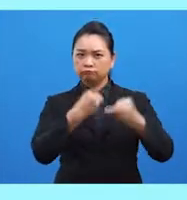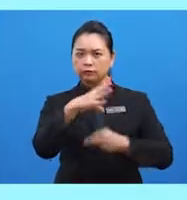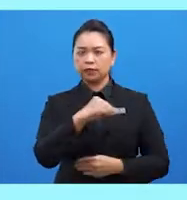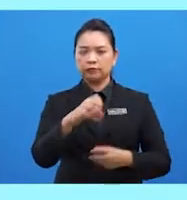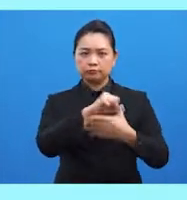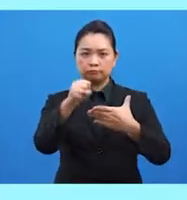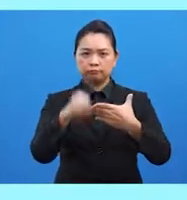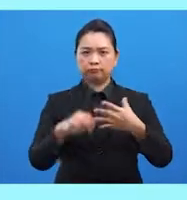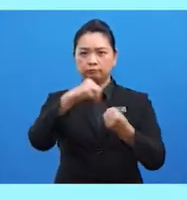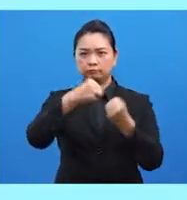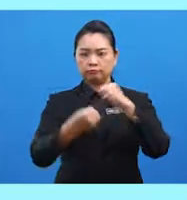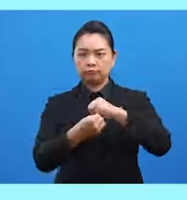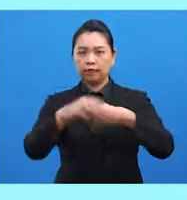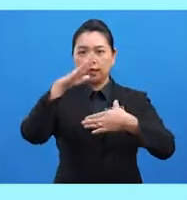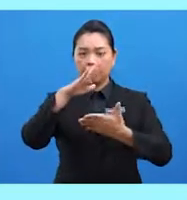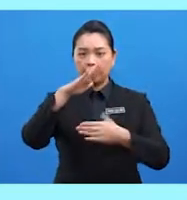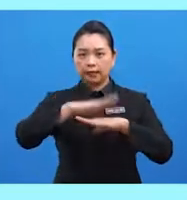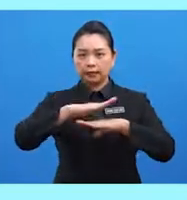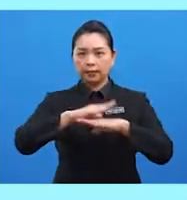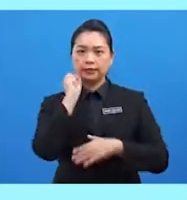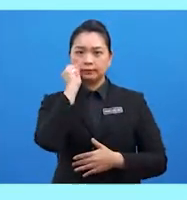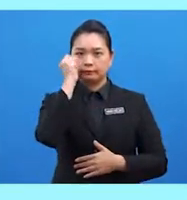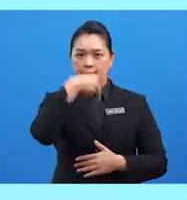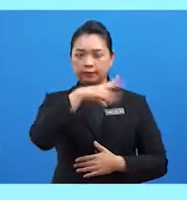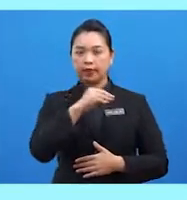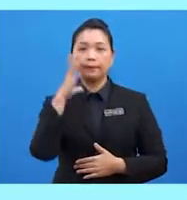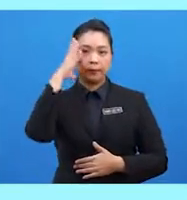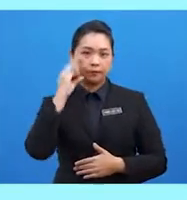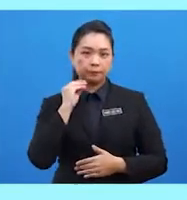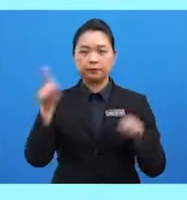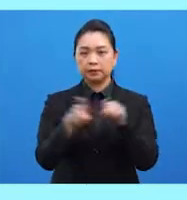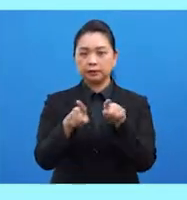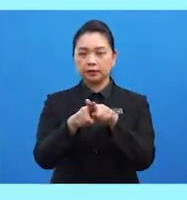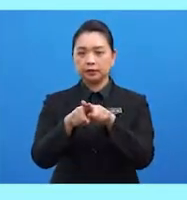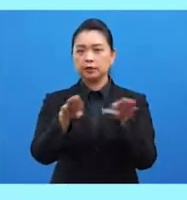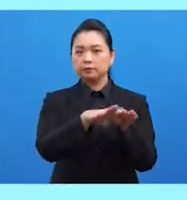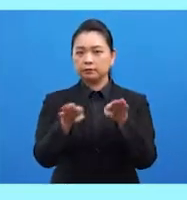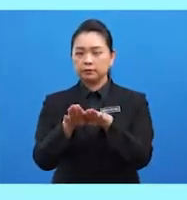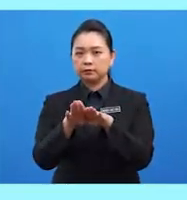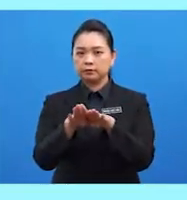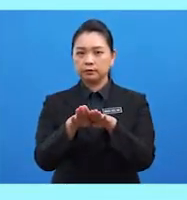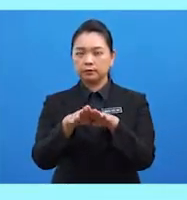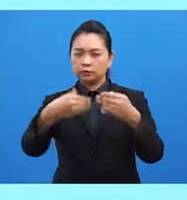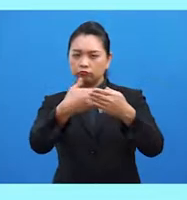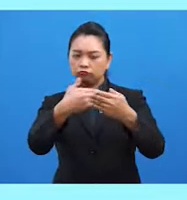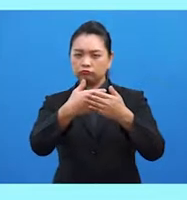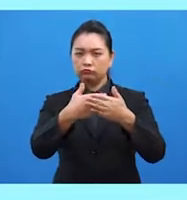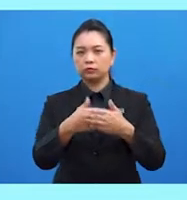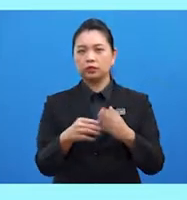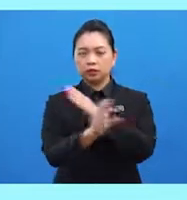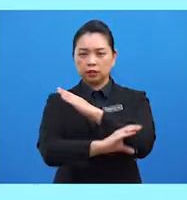menyelesaikan masalah atas sifat dan pengalaman bersama sebagai bekas negara jajahan.